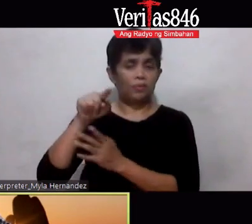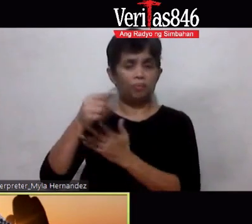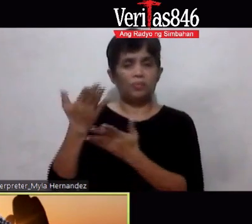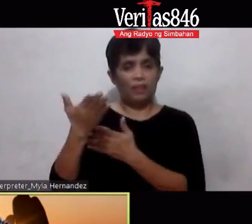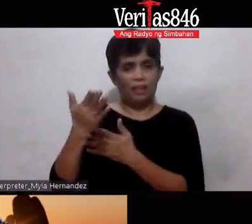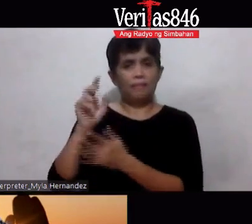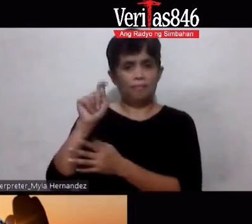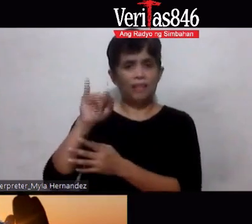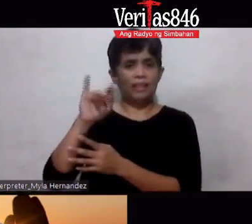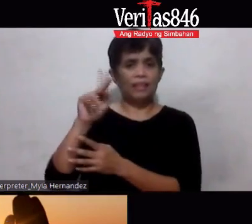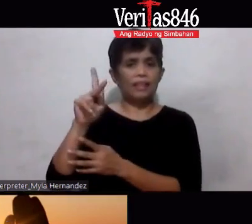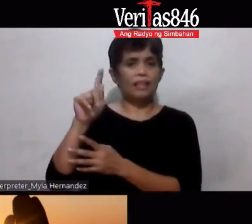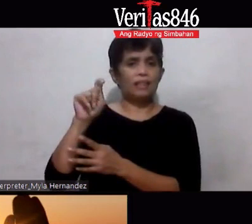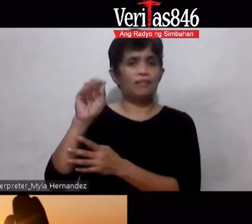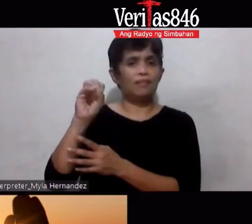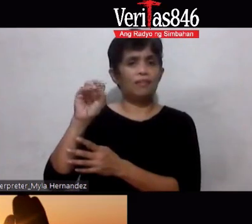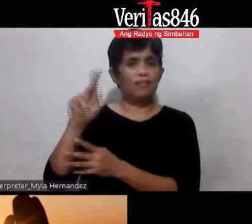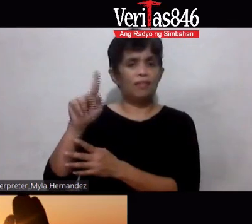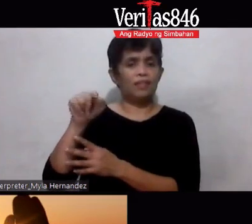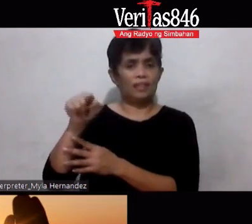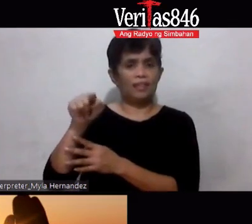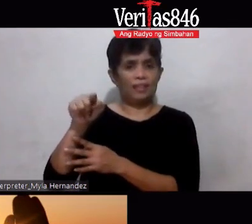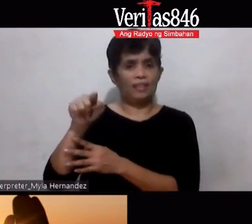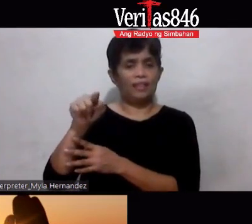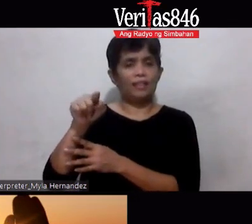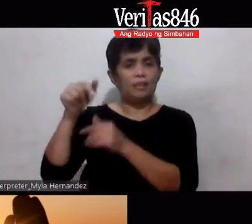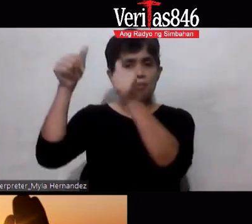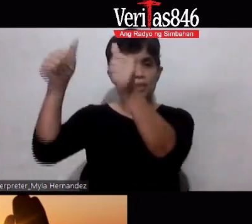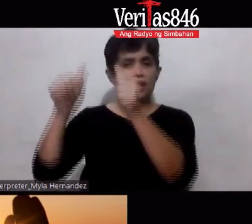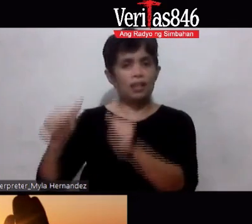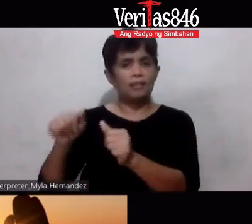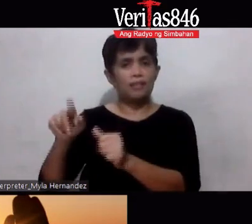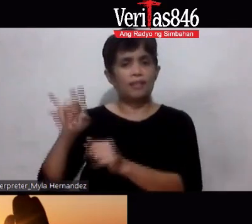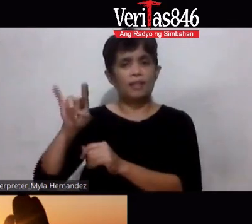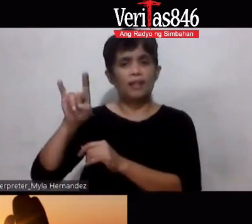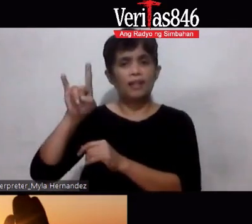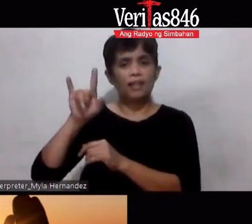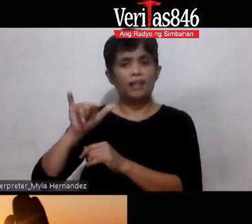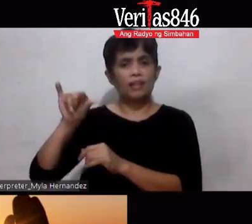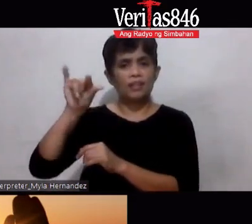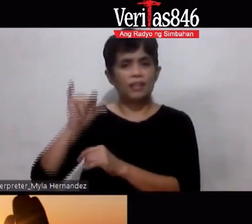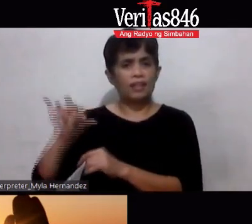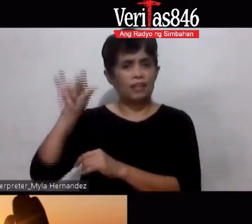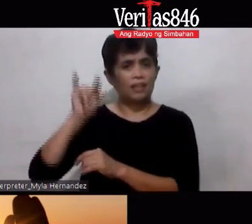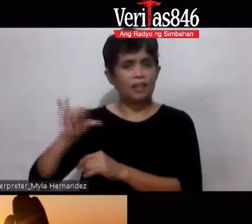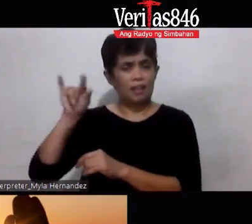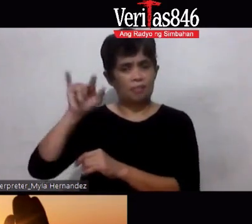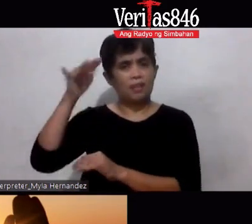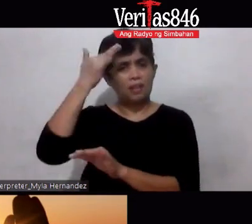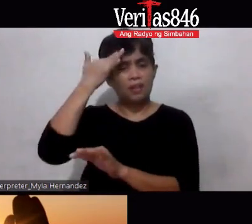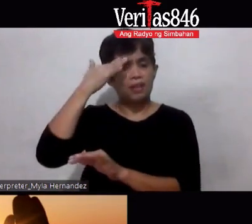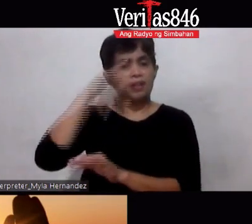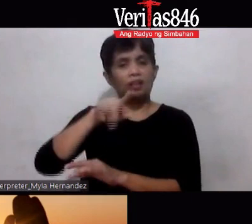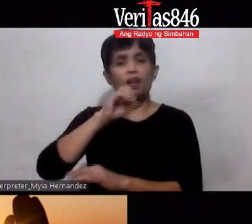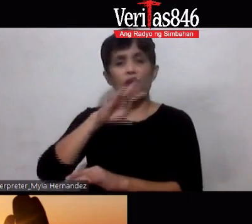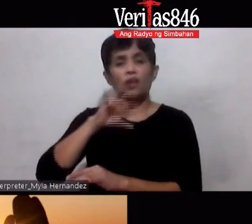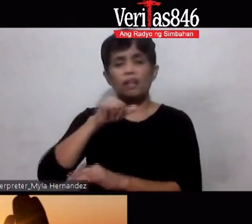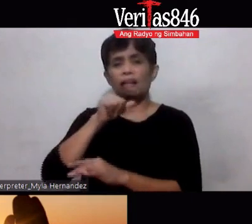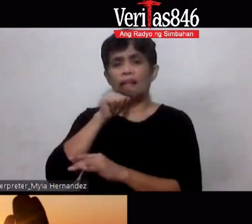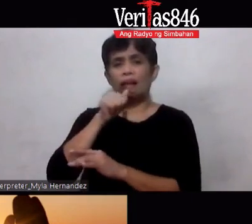okay mag-post tayo ng instagram para alam ng mga kamag-anak natin na si lola hindi nagmumukmuk okay hindi